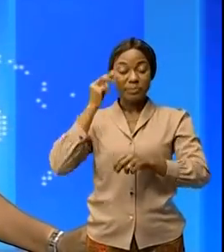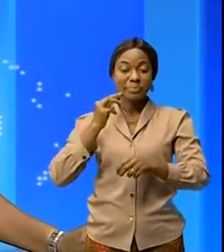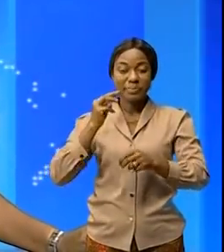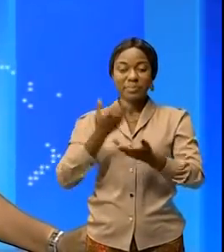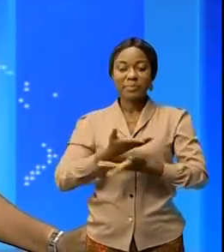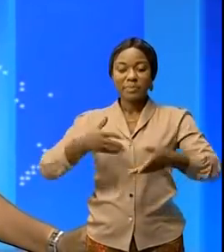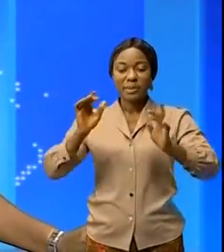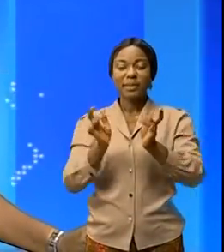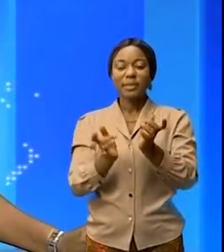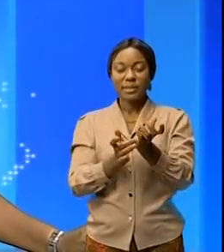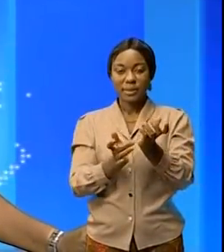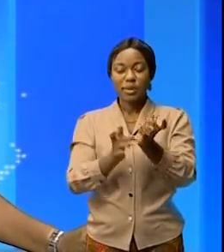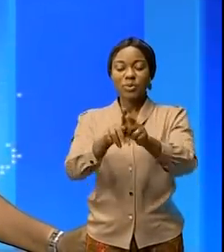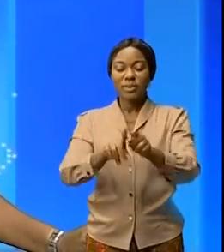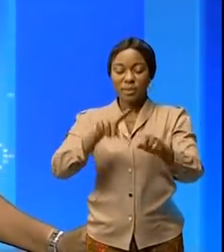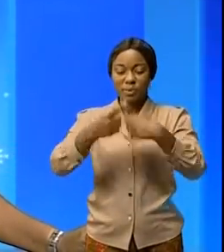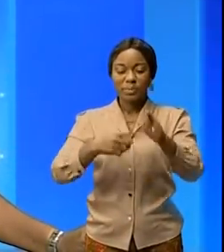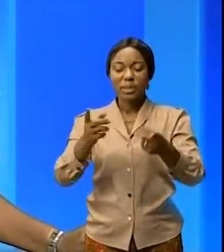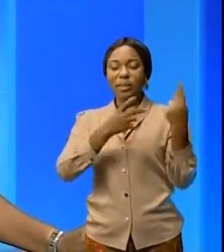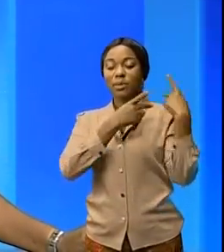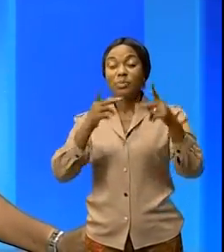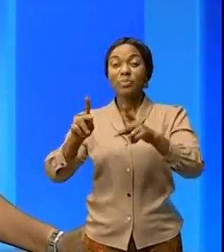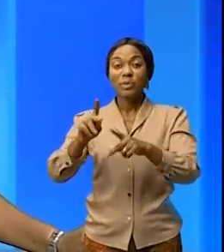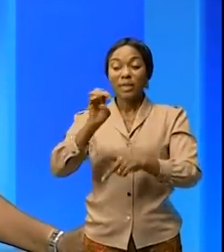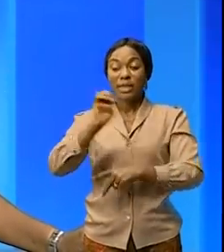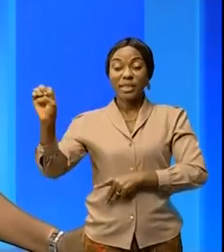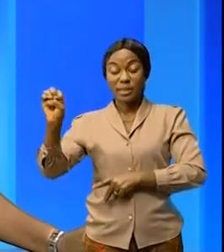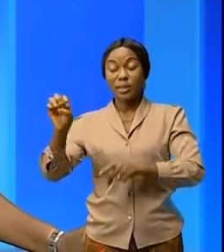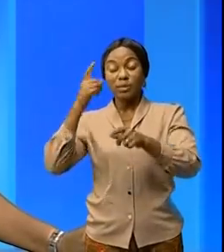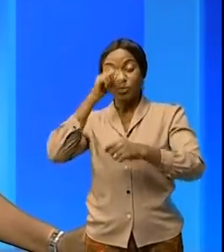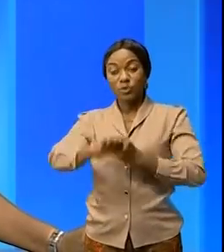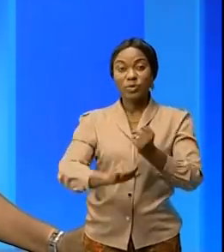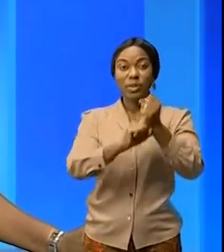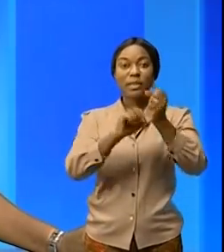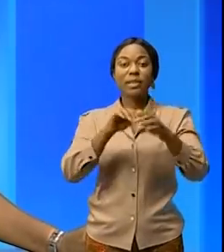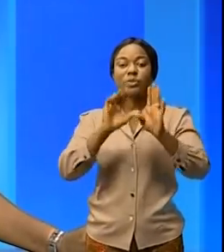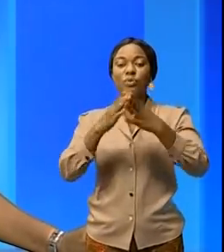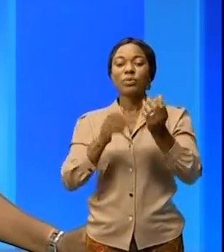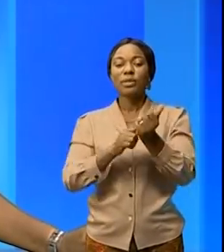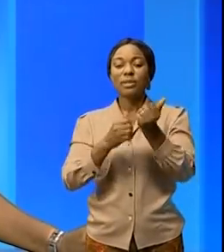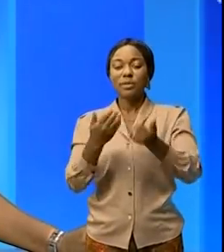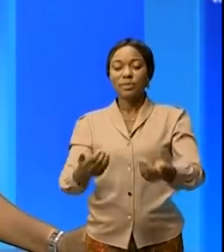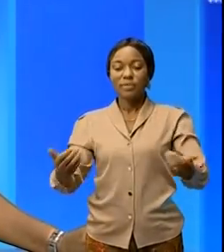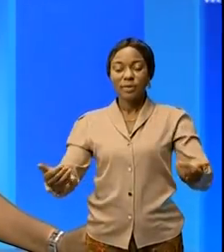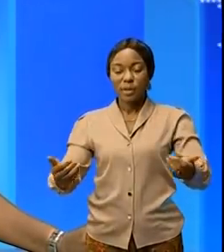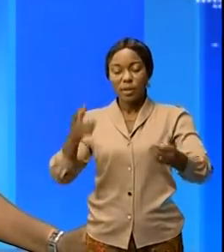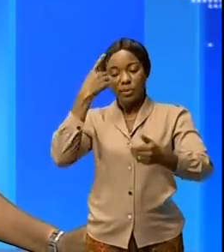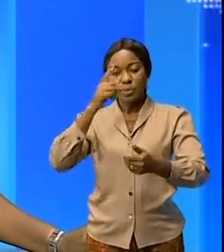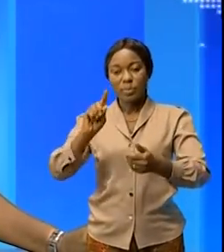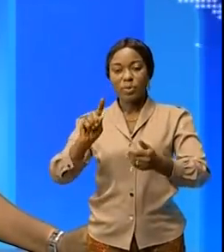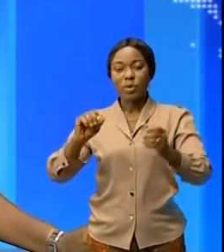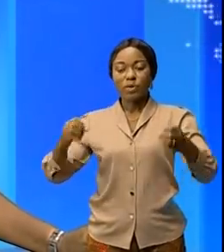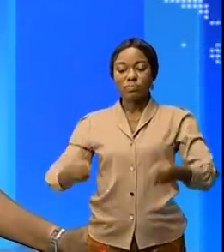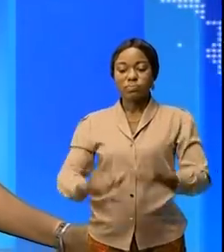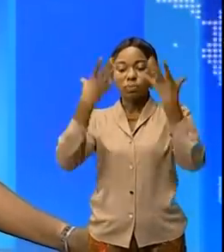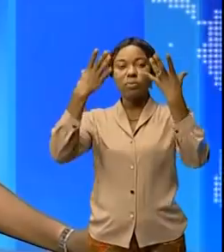secondaire et technique a donné les go à partir de Goma au nord, qui voue par solidarité à ses écoliers, victimes des effets néfastes de l'éruption volcanique